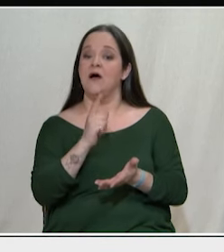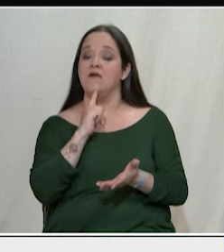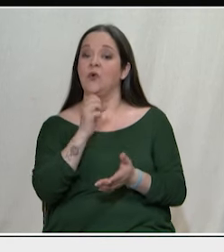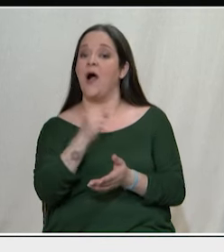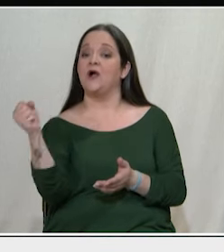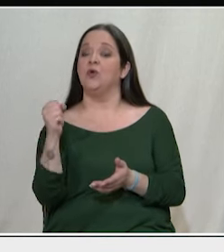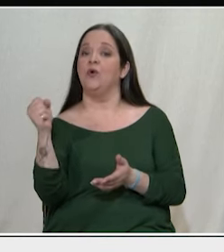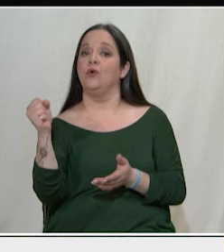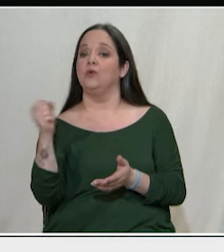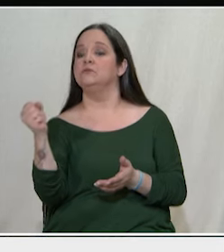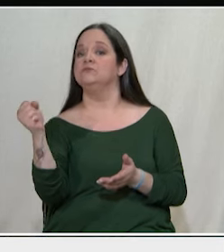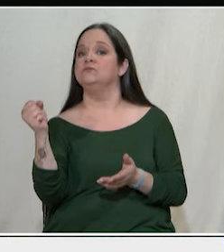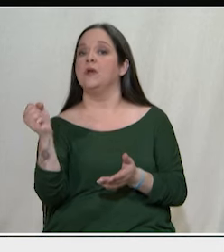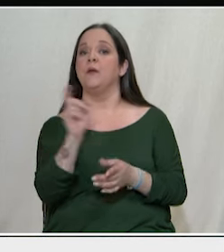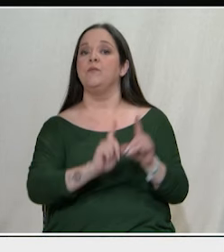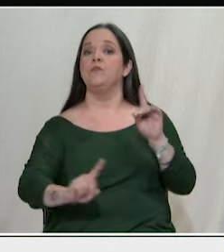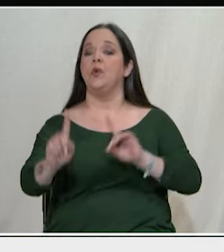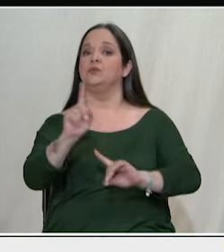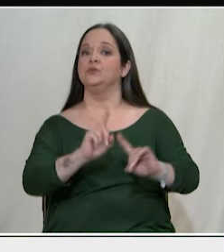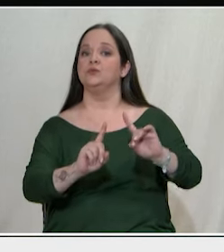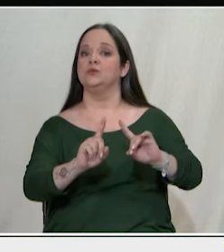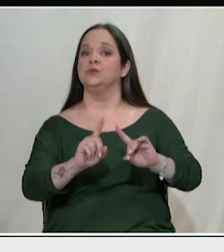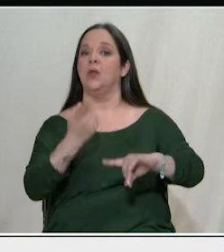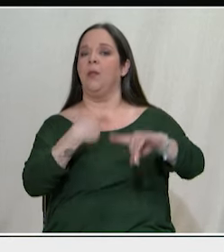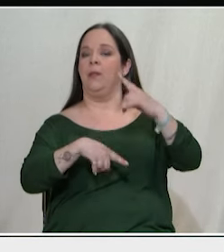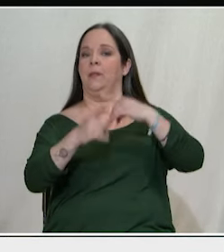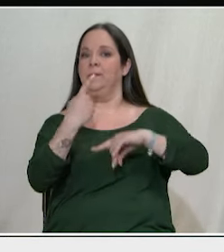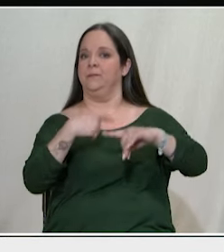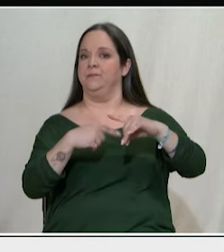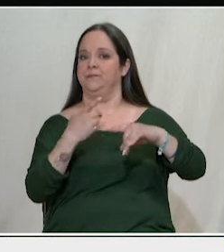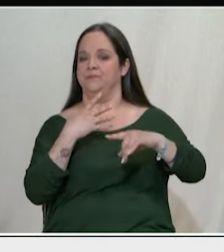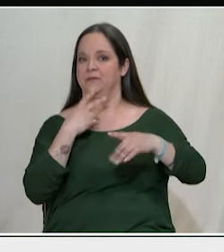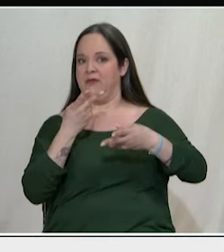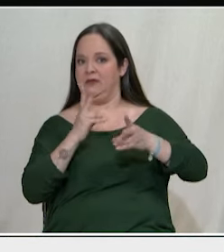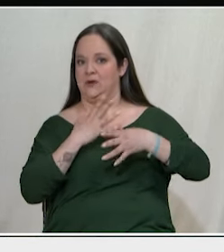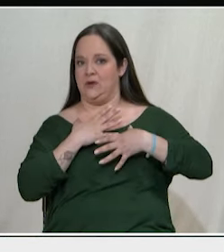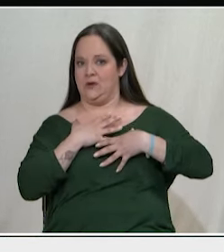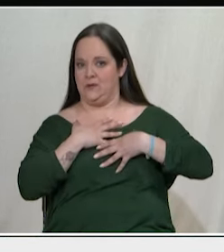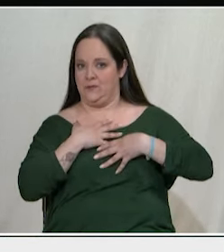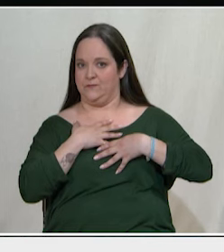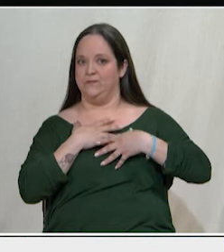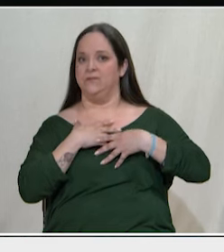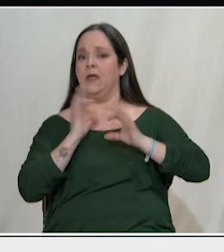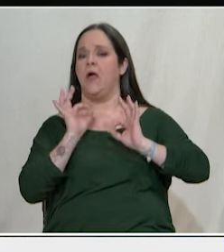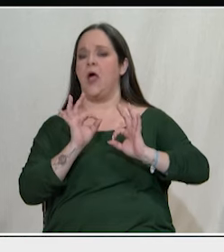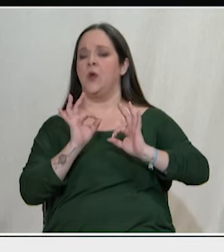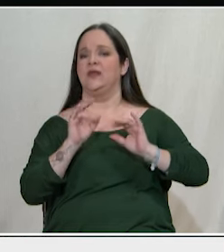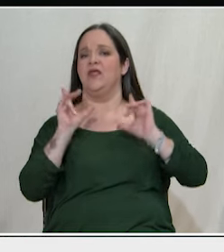δεν είναι άλλος από τις δήθεν επιτρέψτε μου την έκφραση κανονικές και δημοκρατικές